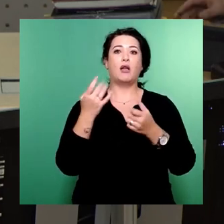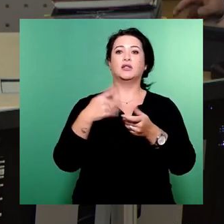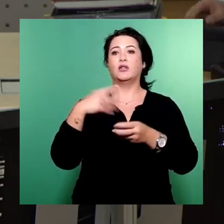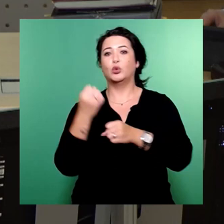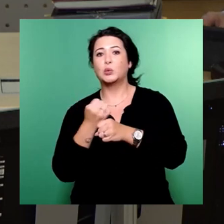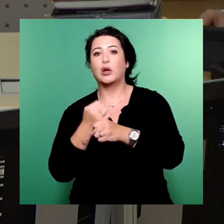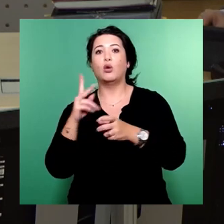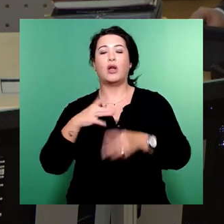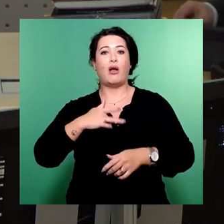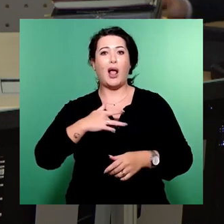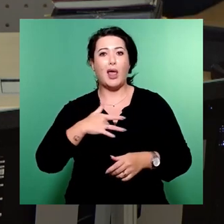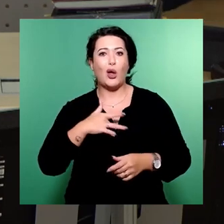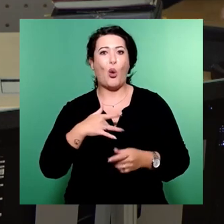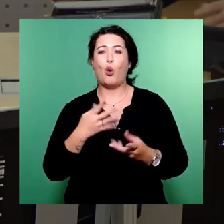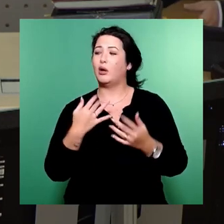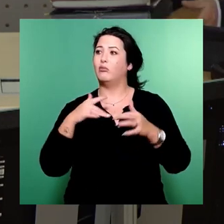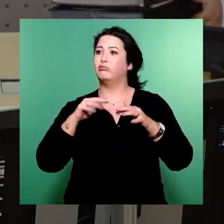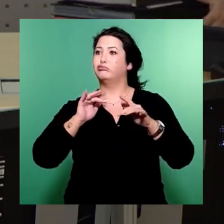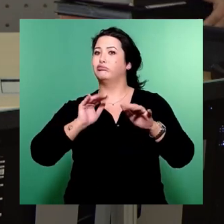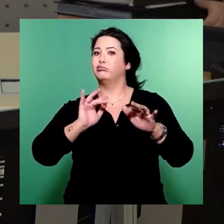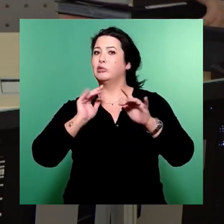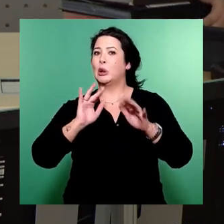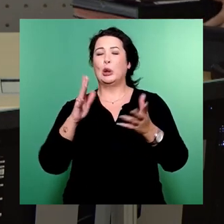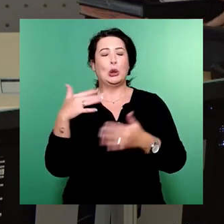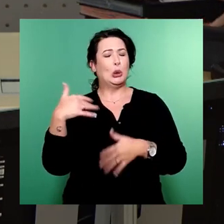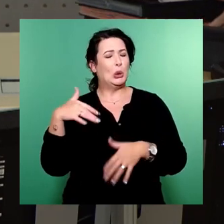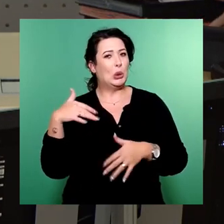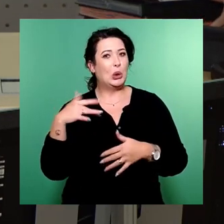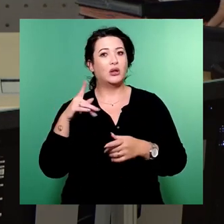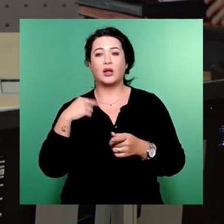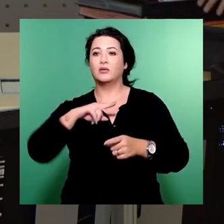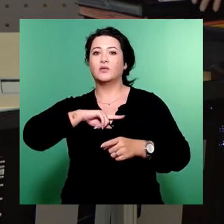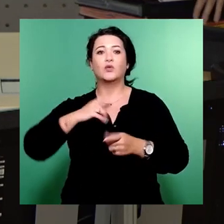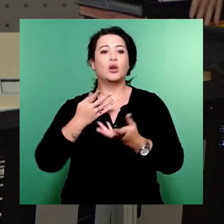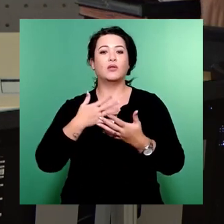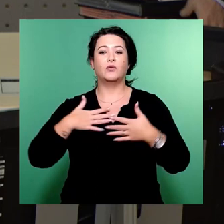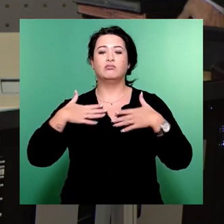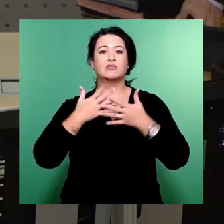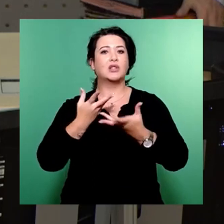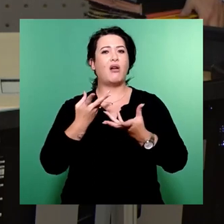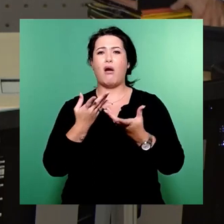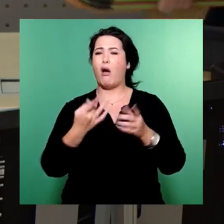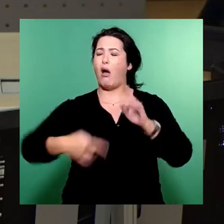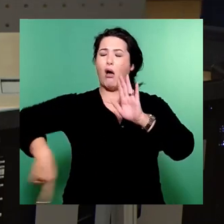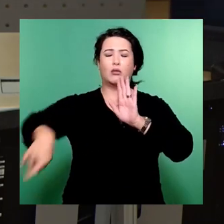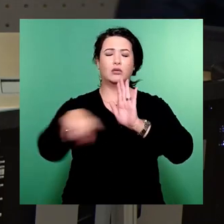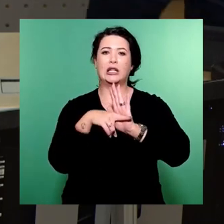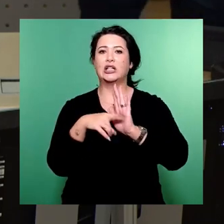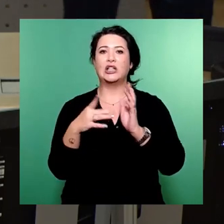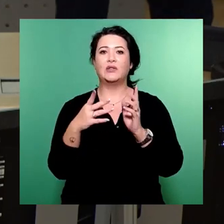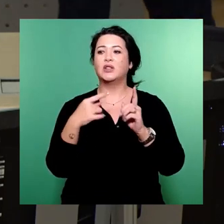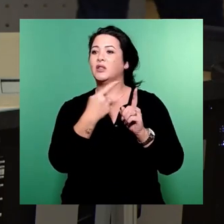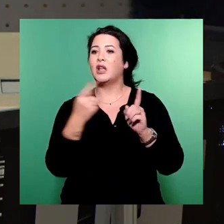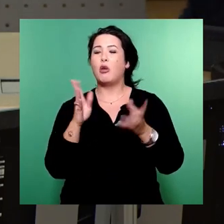Tief unfähig jedes göttlichen Gefühls. Verdorben bis ins Mark. In jedem Grad der Übertreibung und der Ärmlichkeit